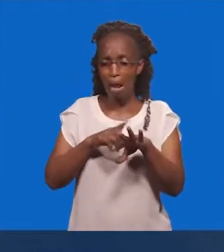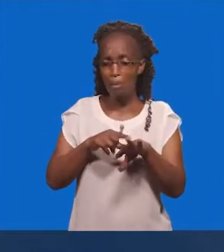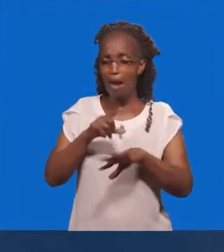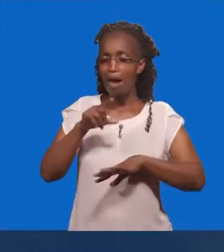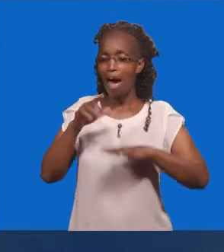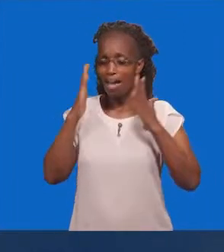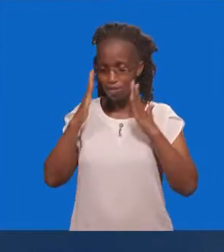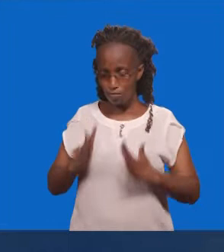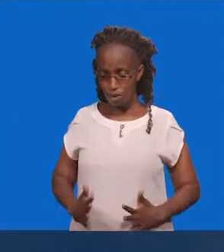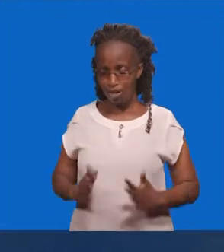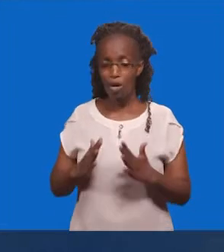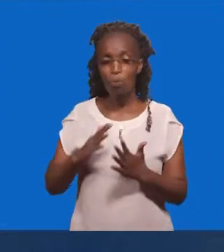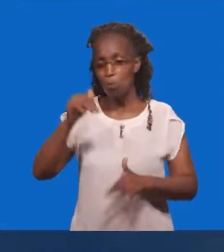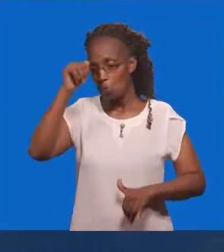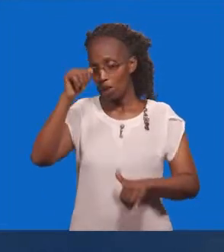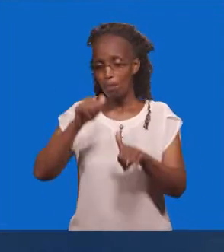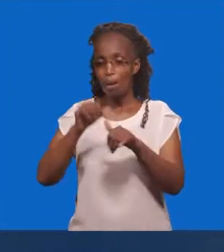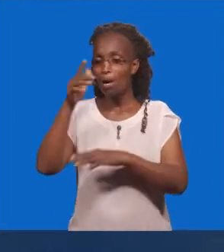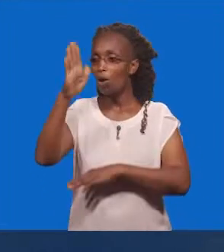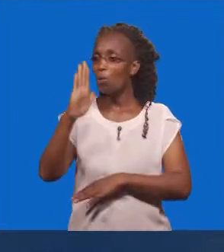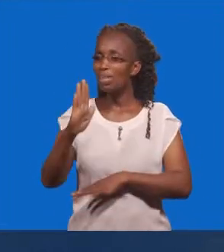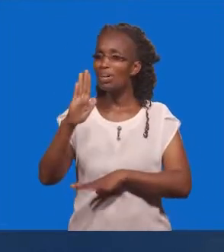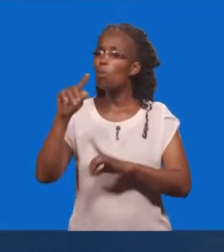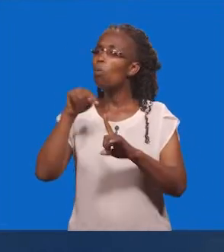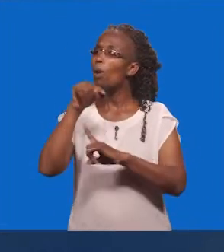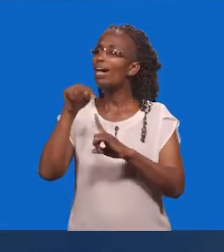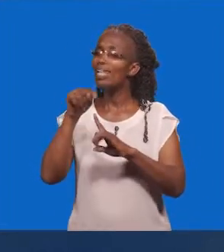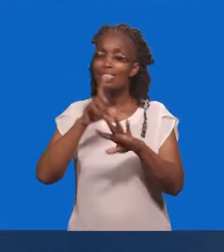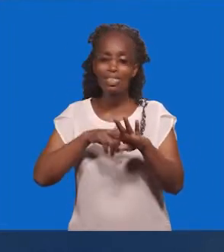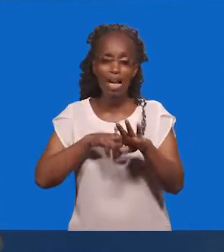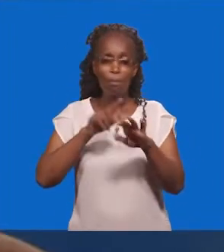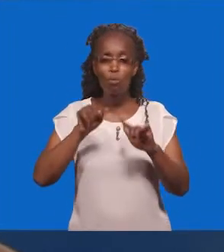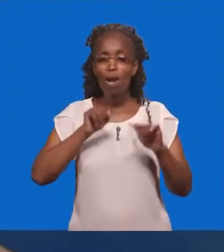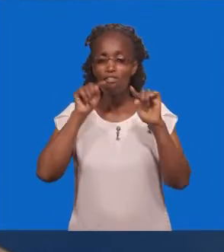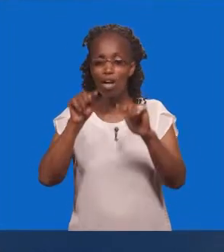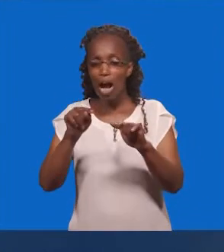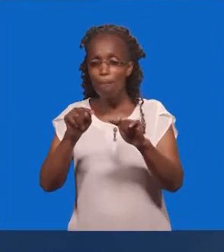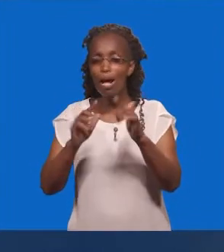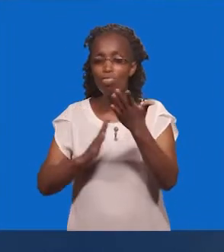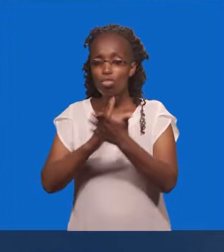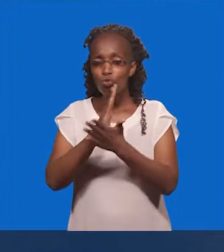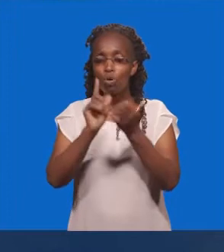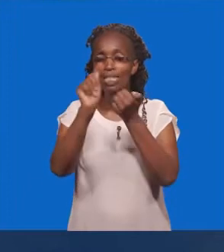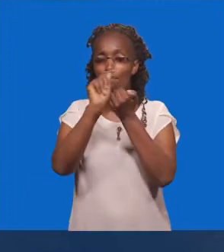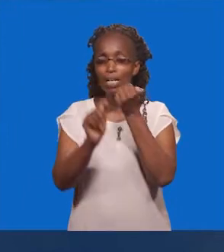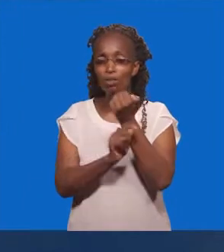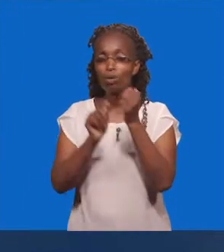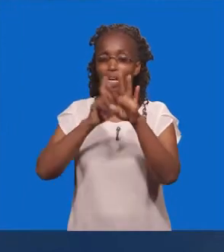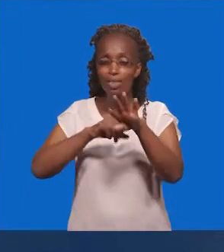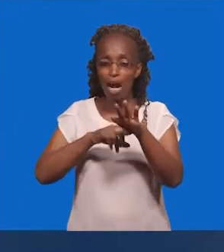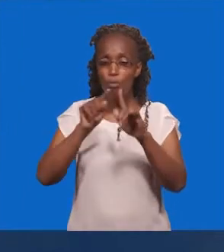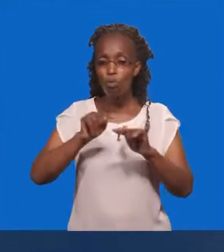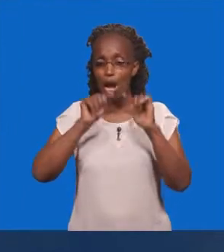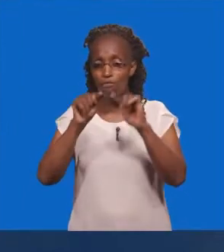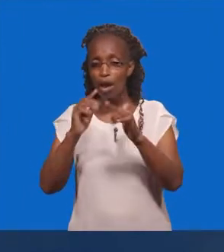Tunafikia Mali Uwa Tunamukumbuka Mwenyezi Mungu Wakati Yambapo Tumengia Katika Majaribu Wakati Yambapo Tumengia